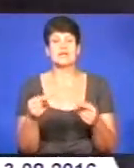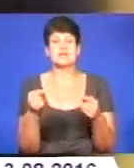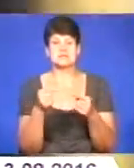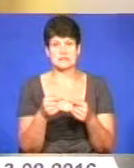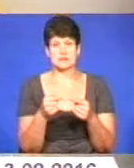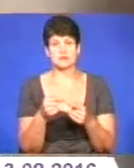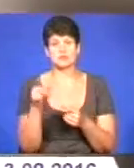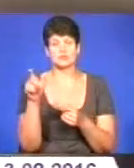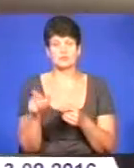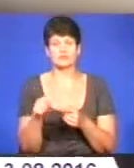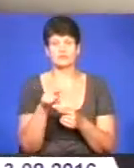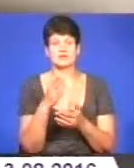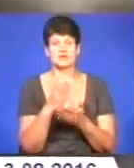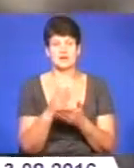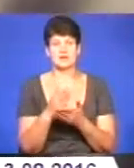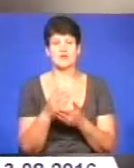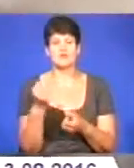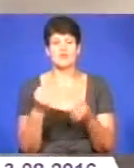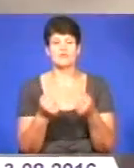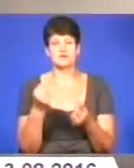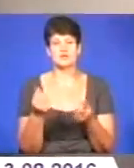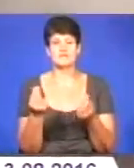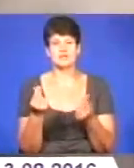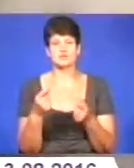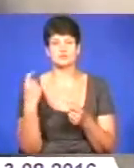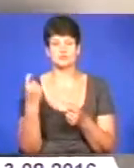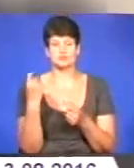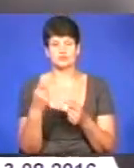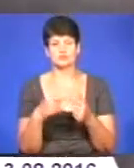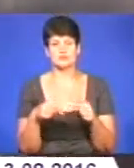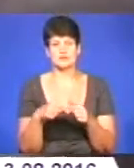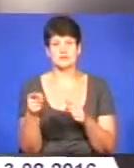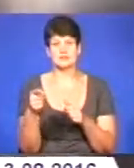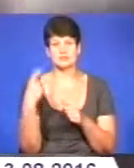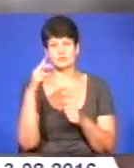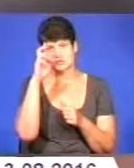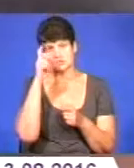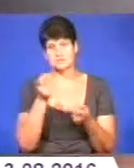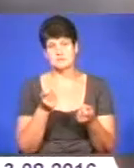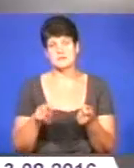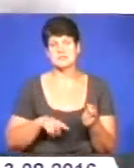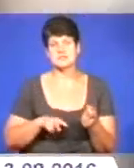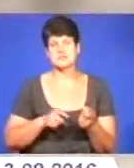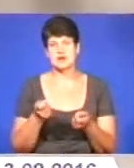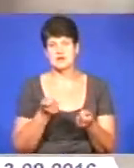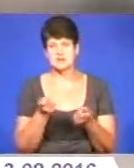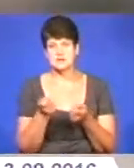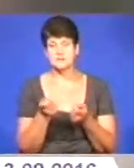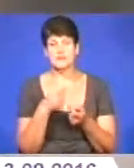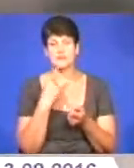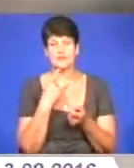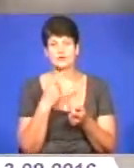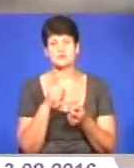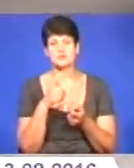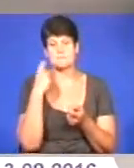Ним виявився водій фінансового господарського відділу Тернопільської облдержадміністрації. Як розповідають очевидці,